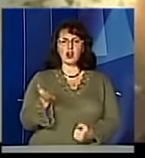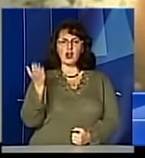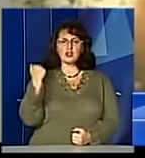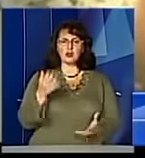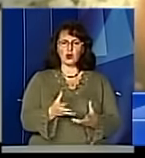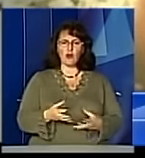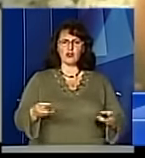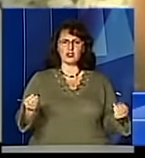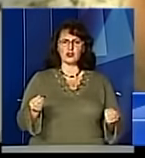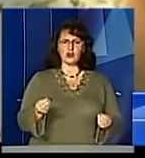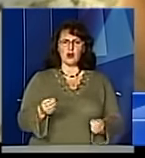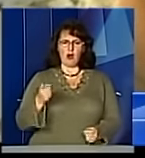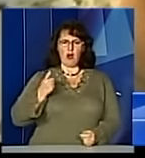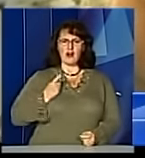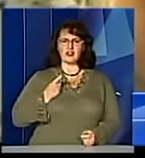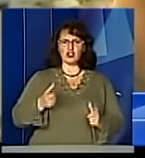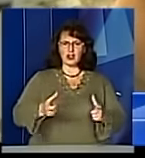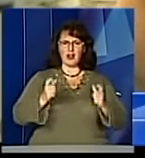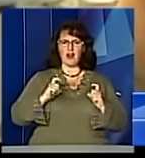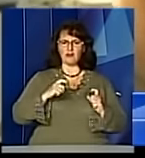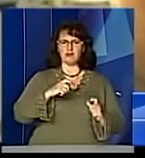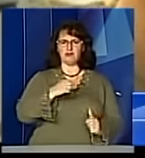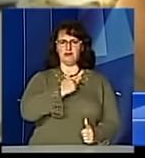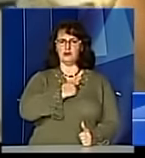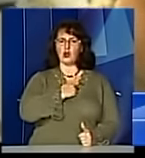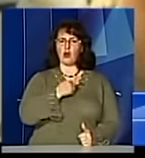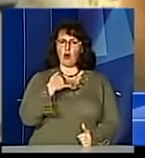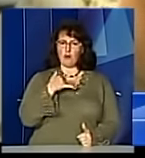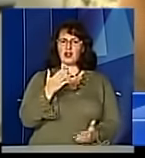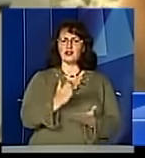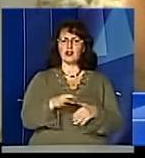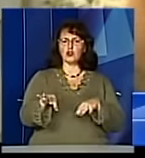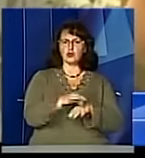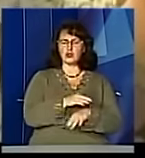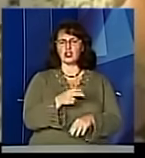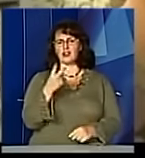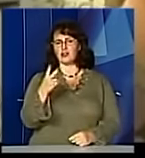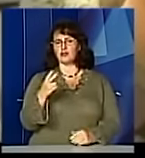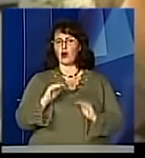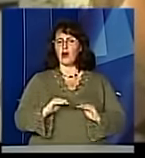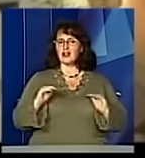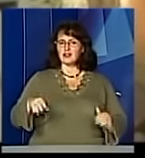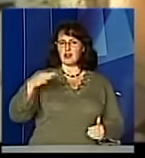чесно кажучи, чекав поїздки. У мене є дружина, є двоє діток, двоє синів, 3-10 років.